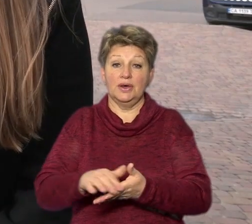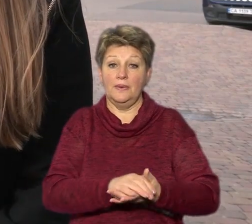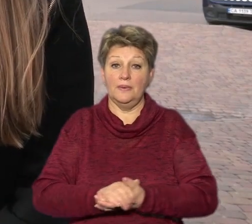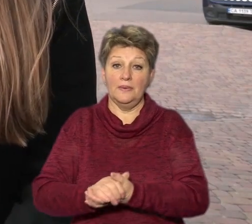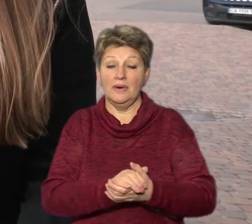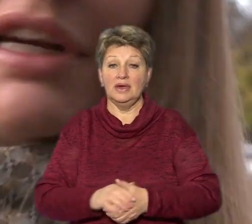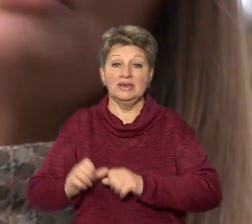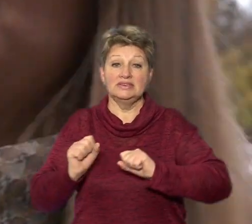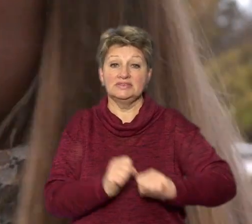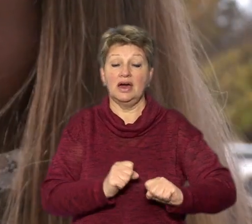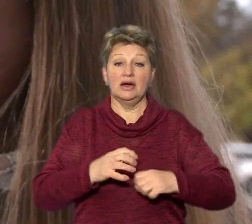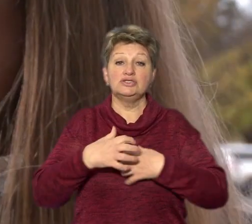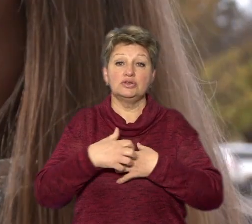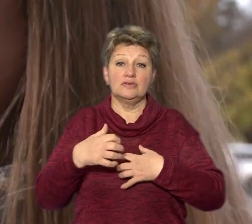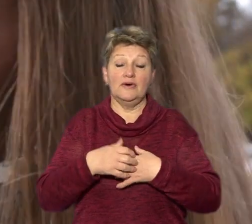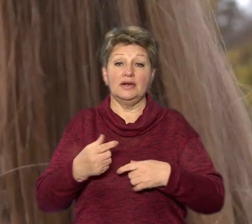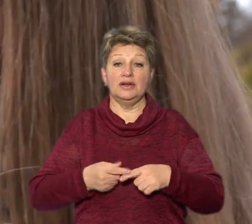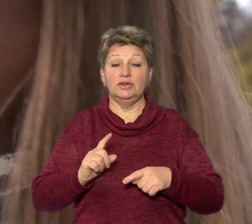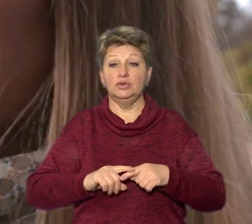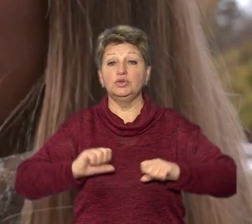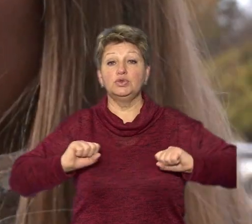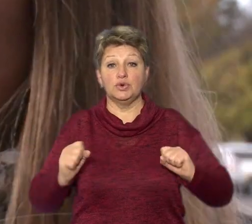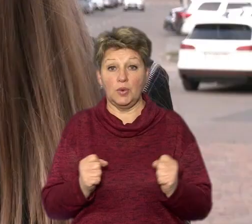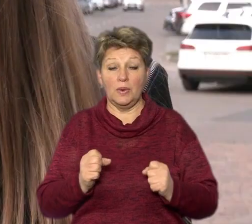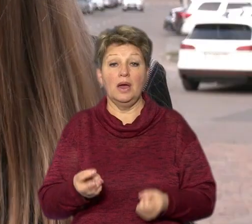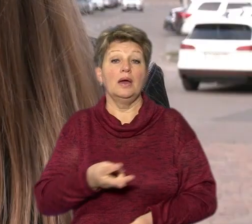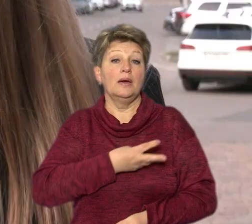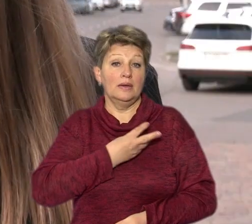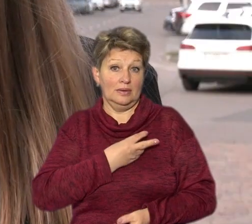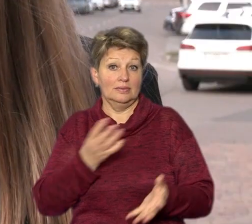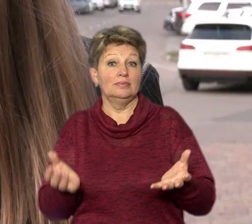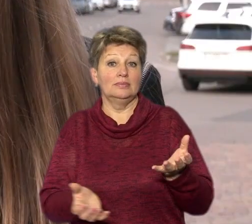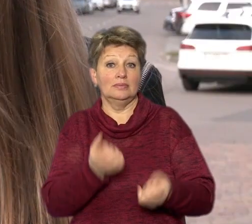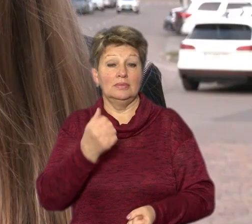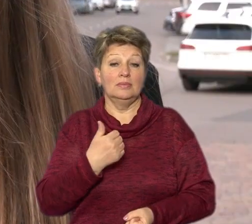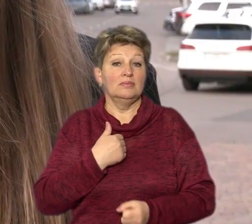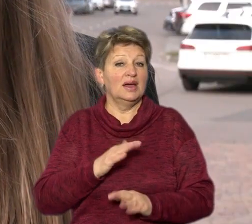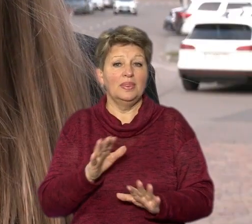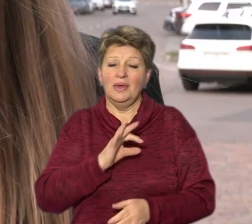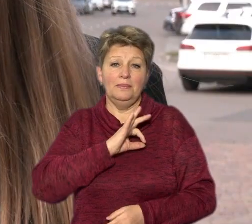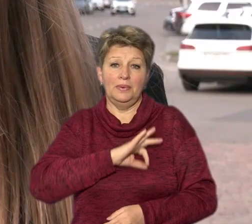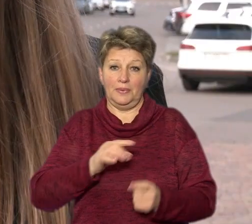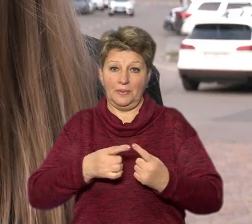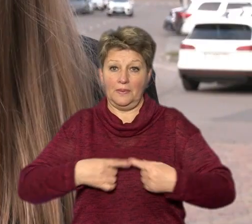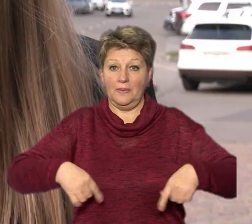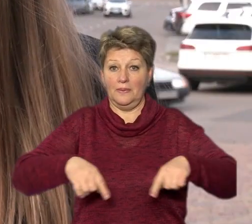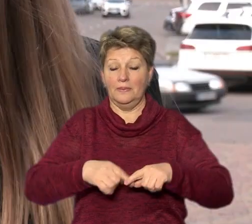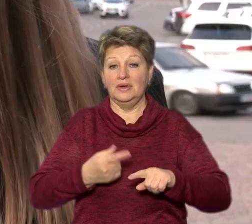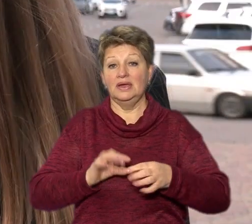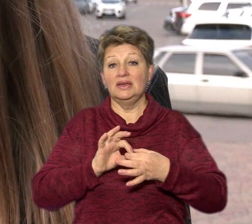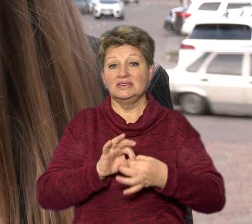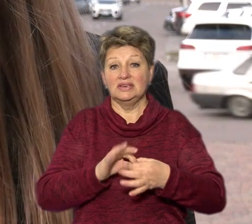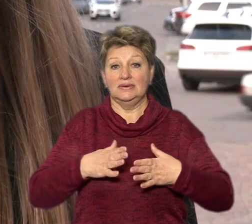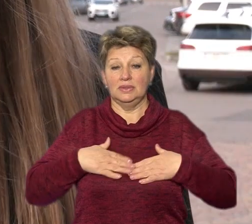захисту тварин «Друг» Олена Молчанова ініціативу, говорить, підтримує. Ми непробуткова організація і від цього дуже залежить наша